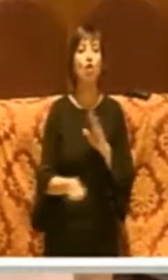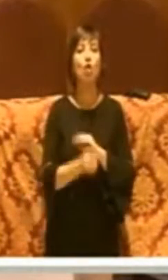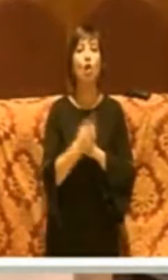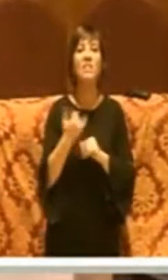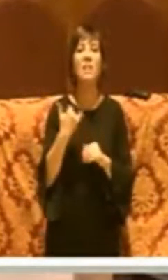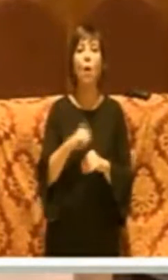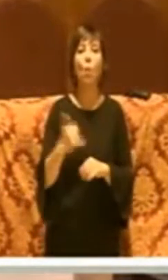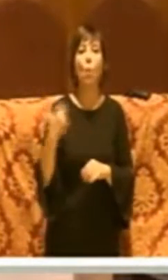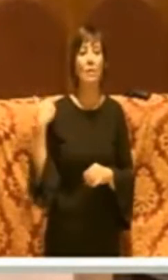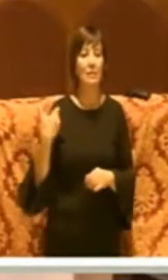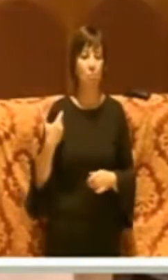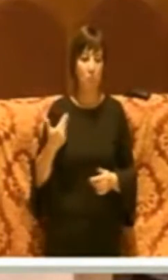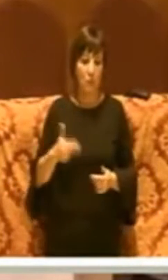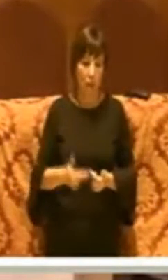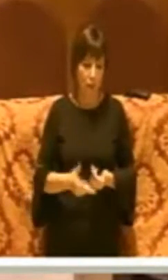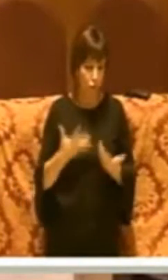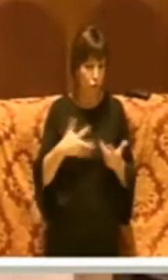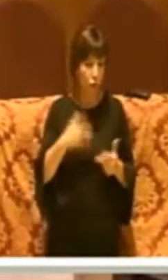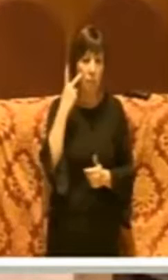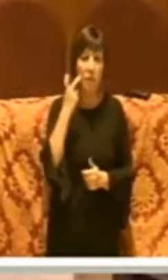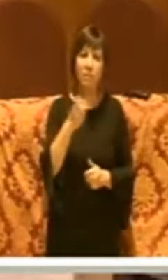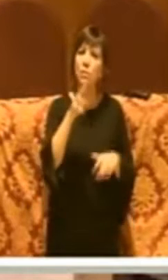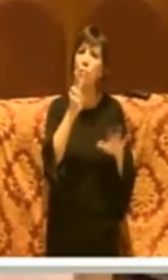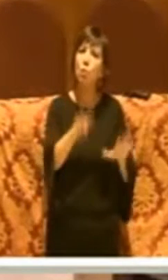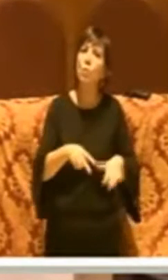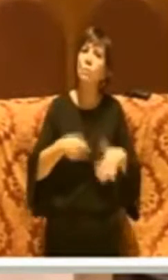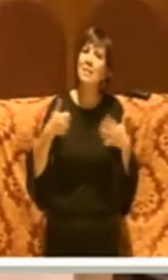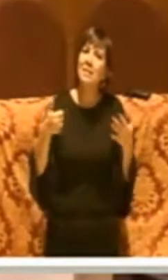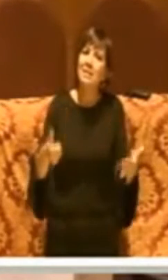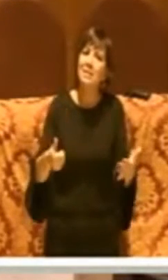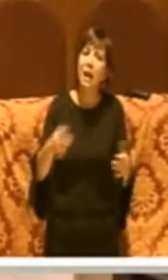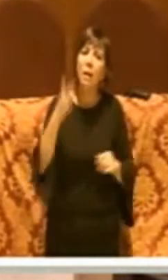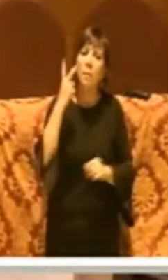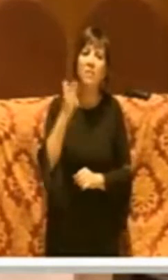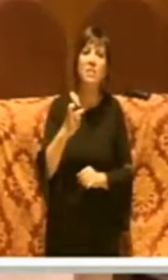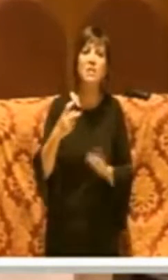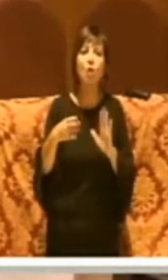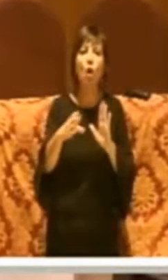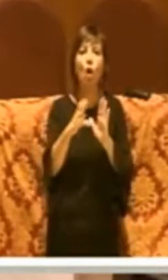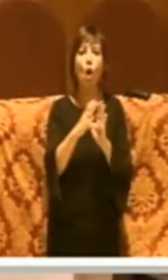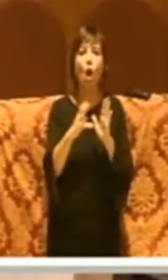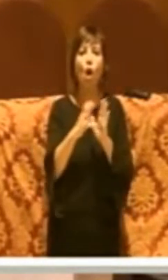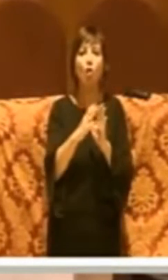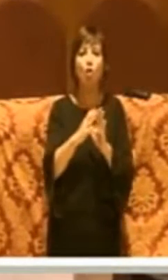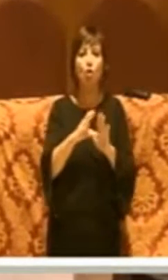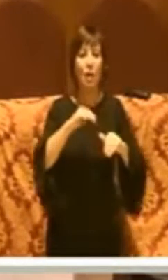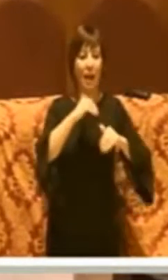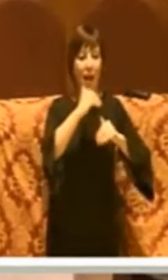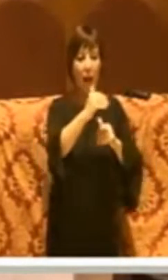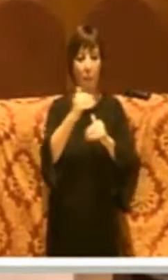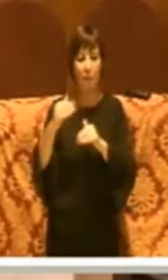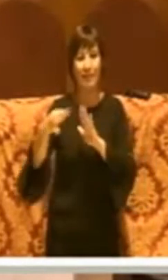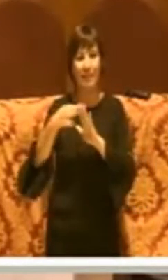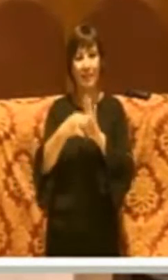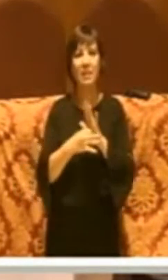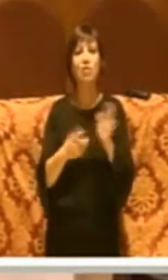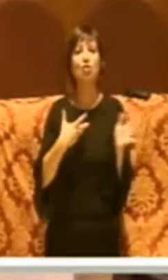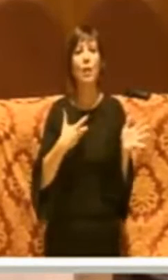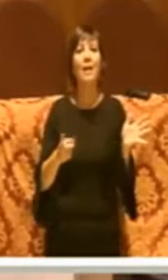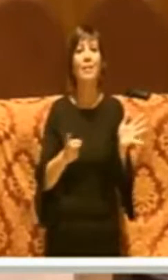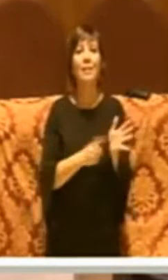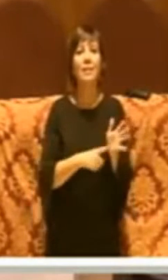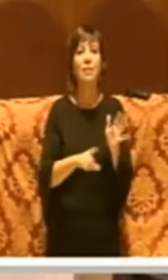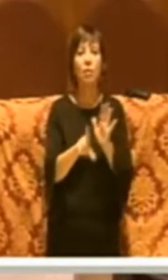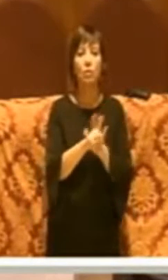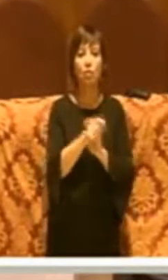ultimi anni, ma è già stato previsto dal 2006. era previsto nel codice degli appalti il decreto legislativo